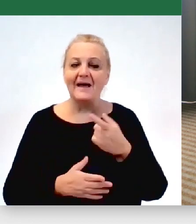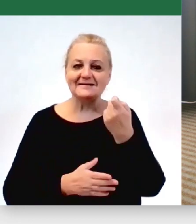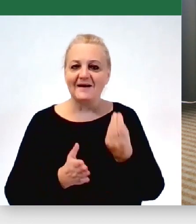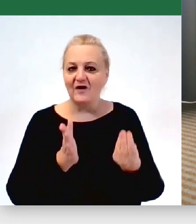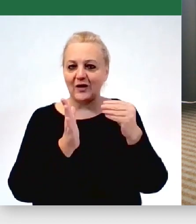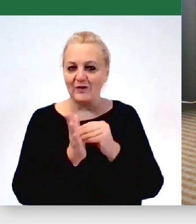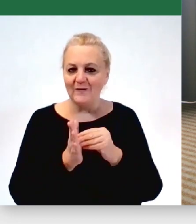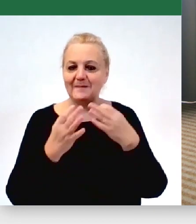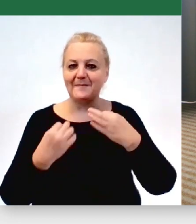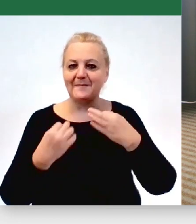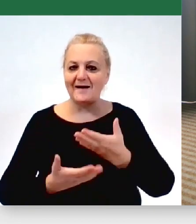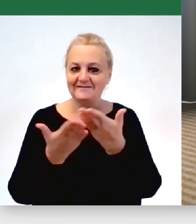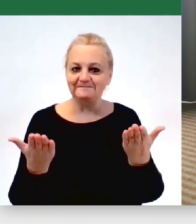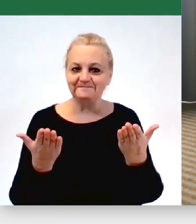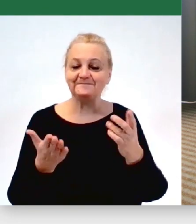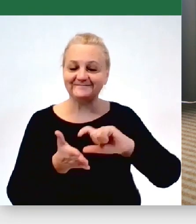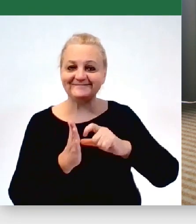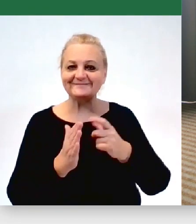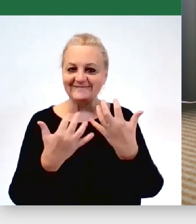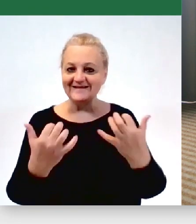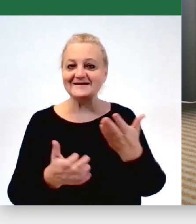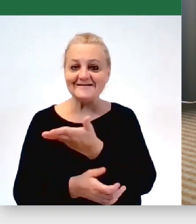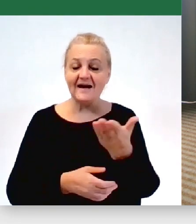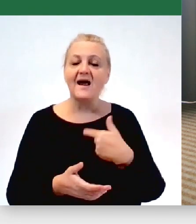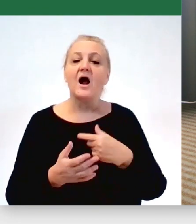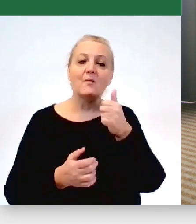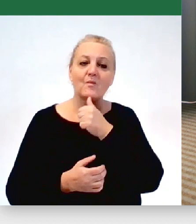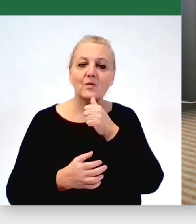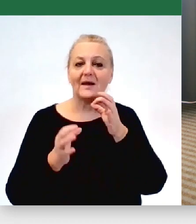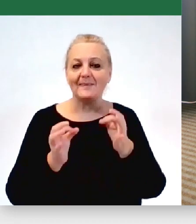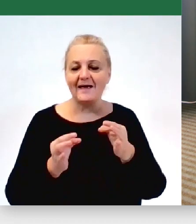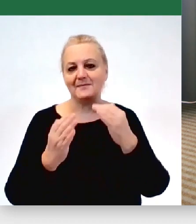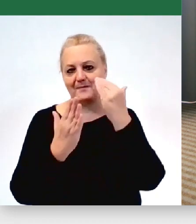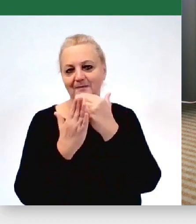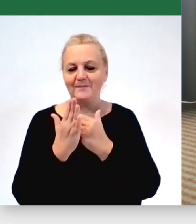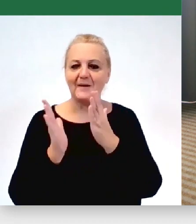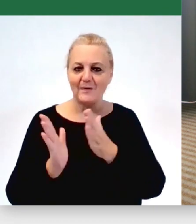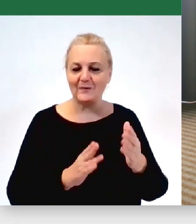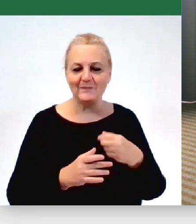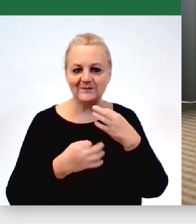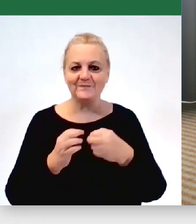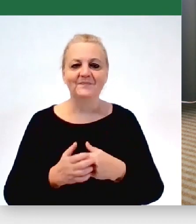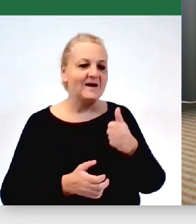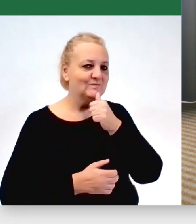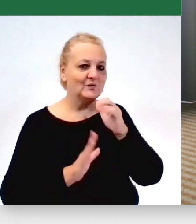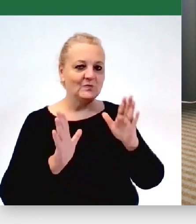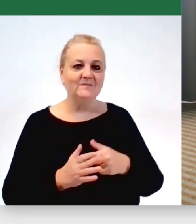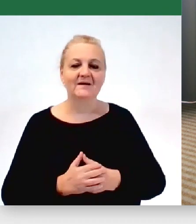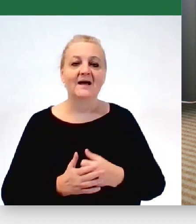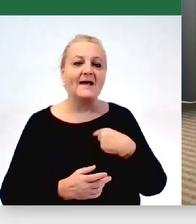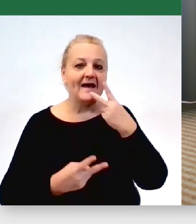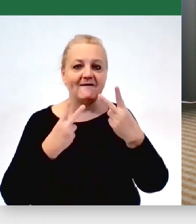od Państwa z sali, ale spróbujmy strukturę jakąś nadać, która pomoże zrozumieć. Spróbuję, ale widzę kilka